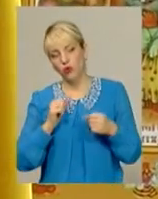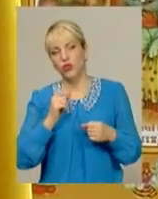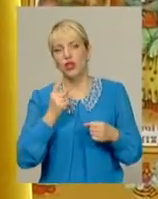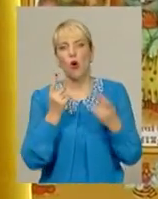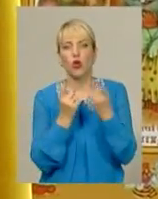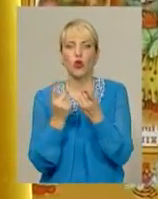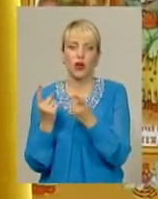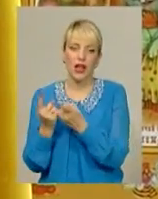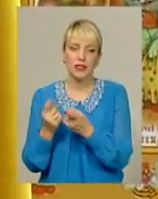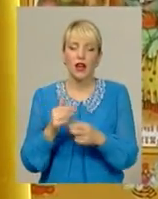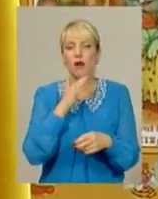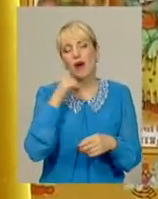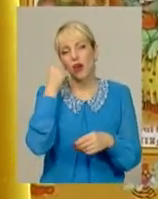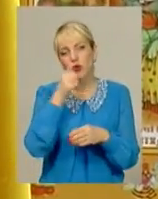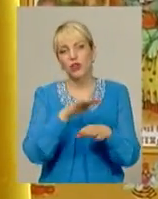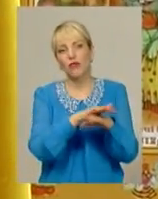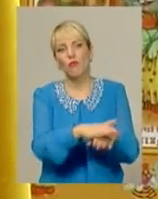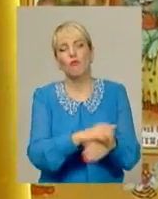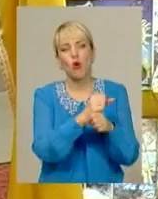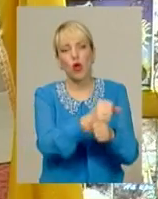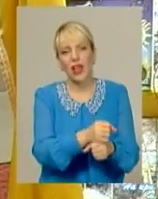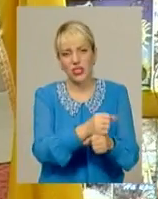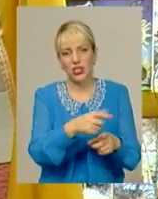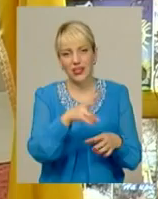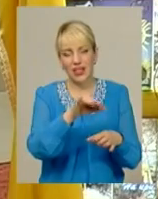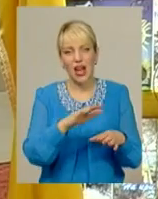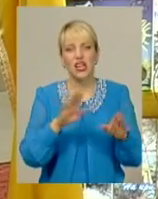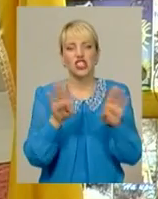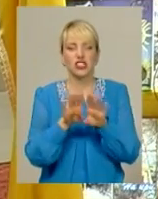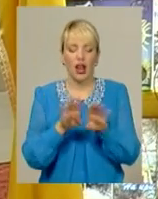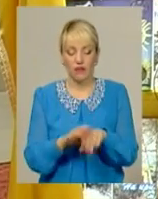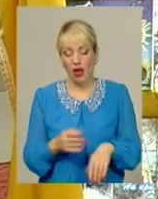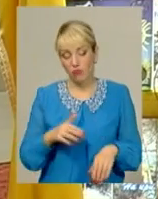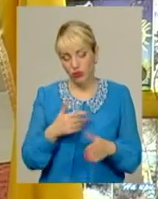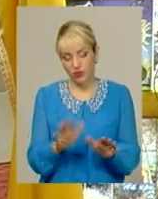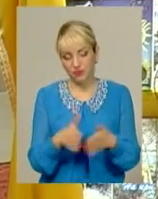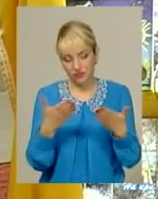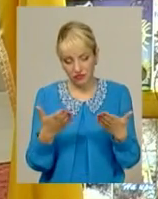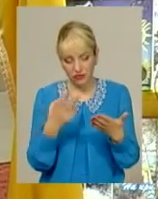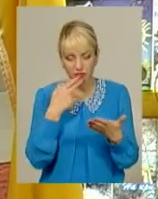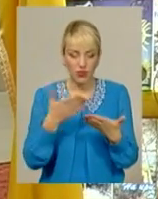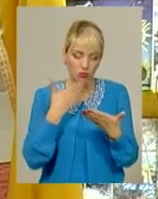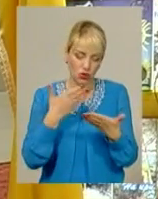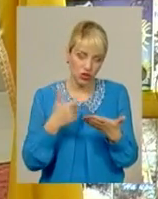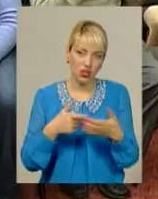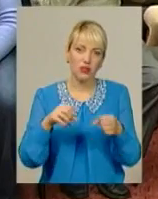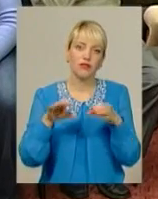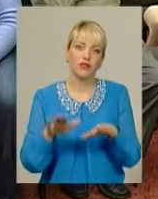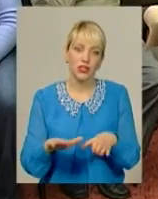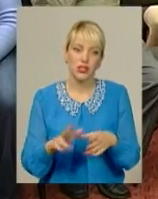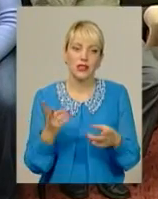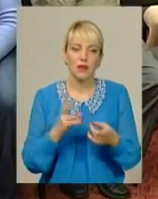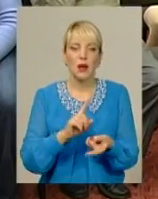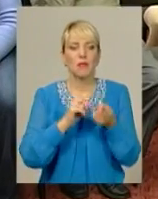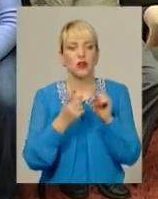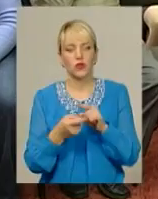років творіння просто пролежало на шафі. Та одного разу, перечитавши трохи смішні та наївні рядки, пані Оксана вирішила перетворити